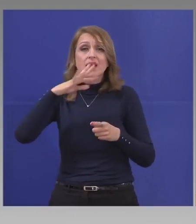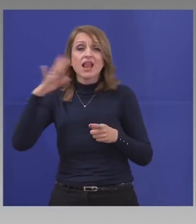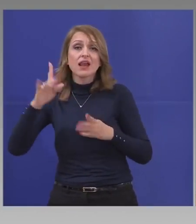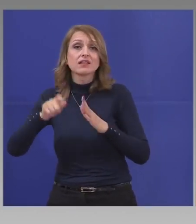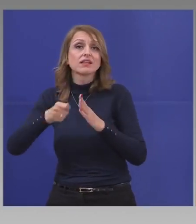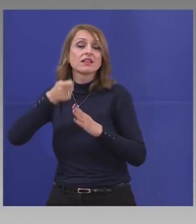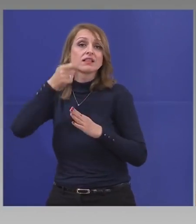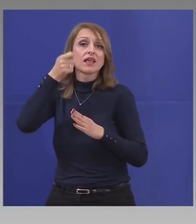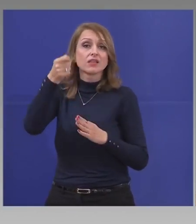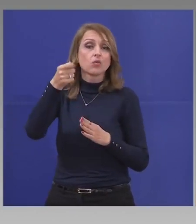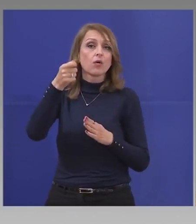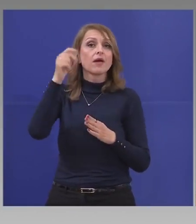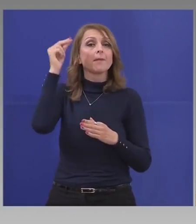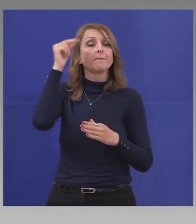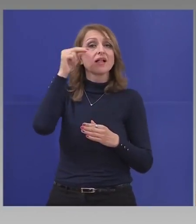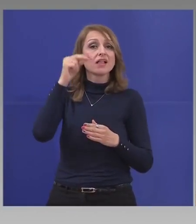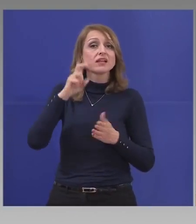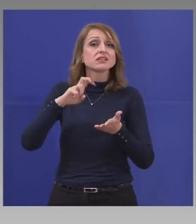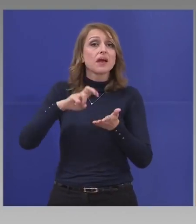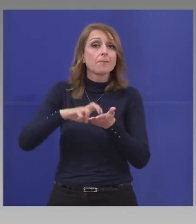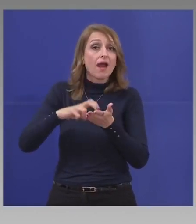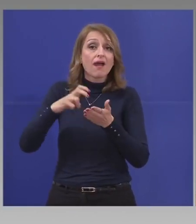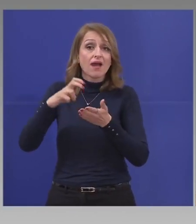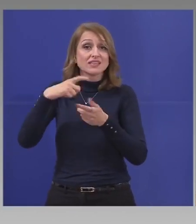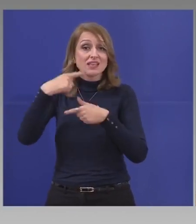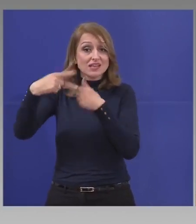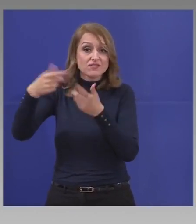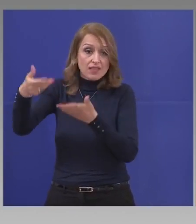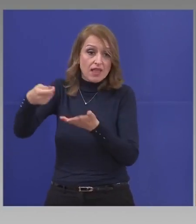Българската банка за развитие, за да подпомагаме.